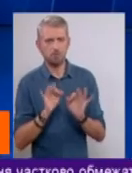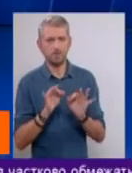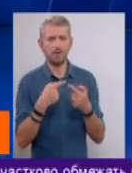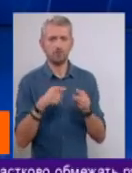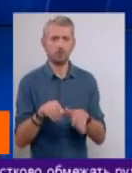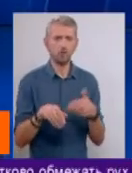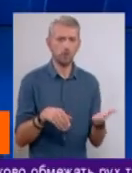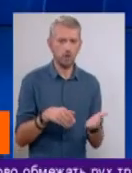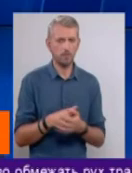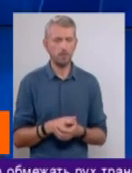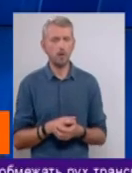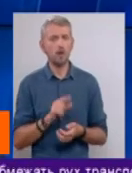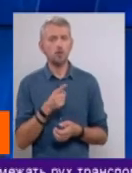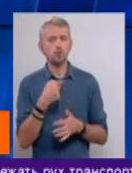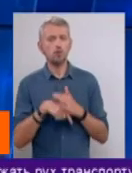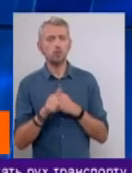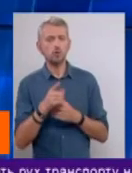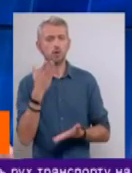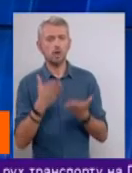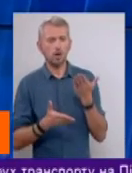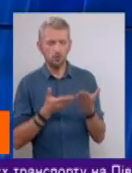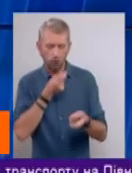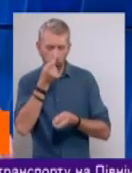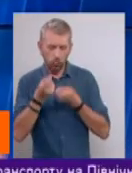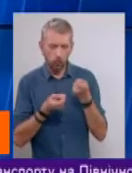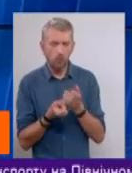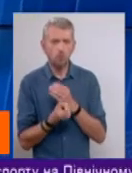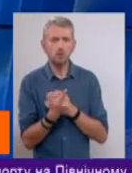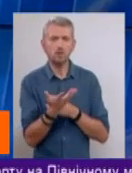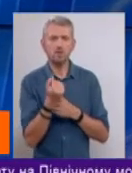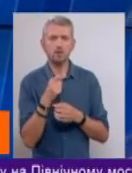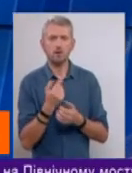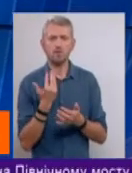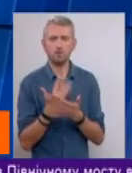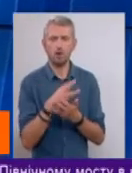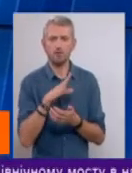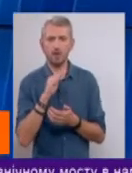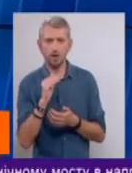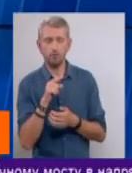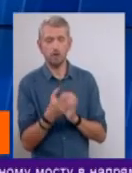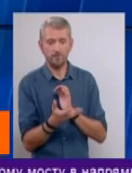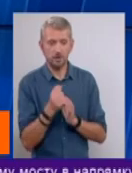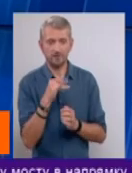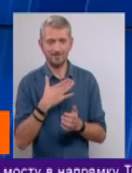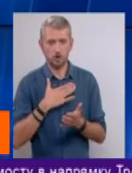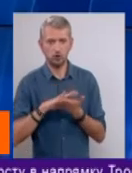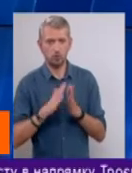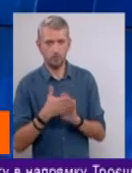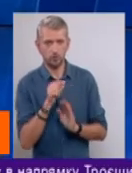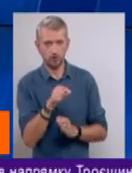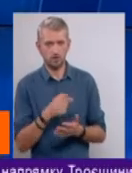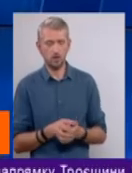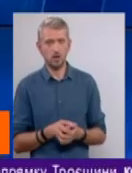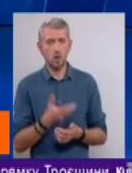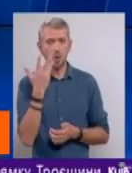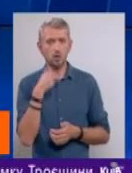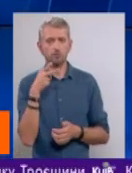інша сторона. Тобто, чому? Тому що, якщо вкопатися в корінь, звідки взялася ця вимога МВФ, то вона дійсно взялася із наших домовленостей з ними. Тому що, коли